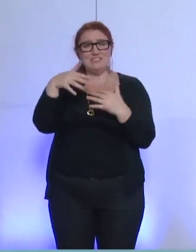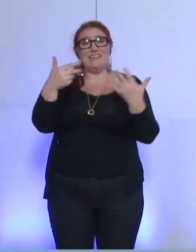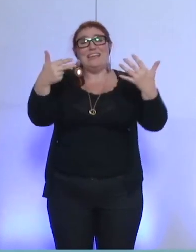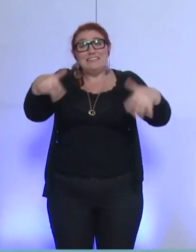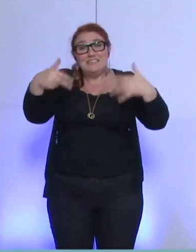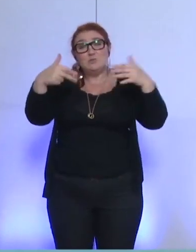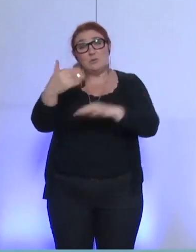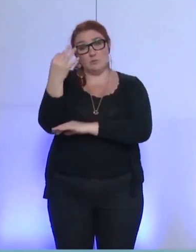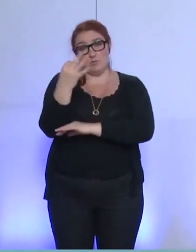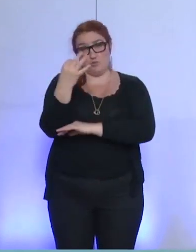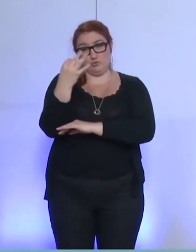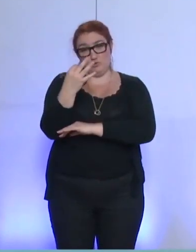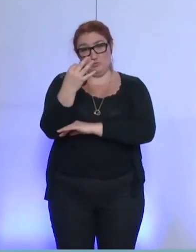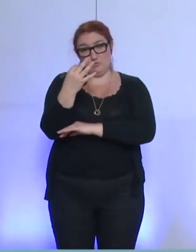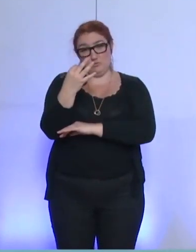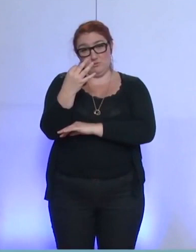la ville de Grenoble.